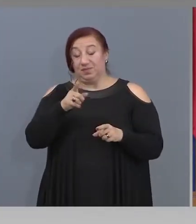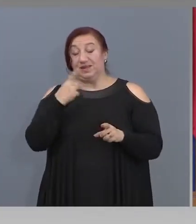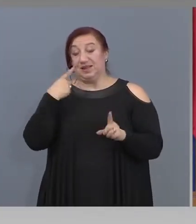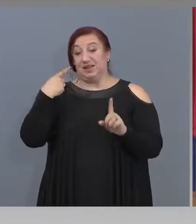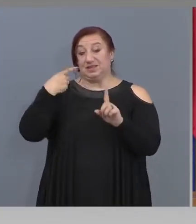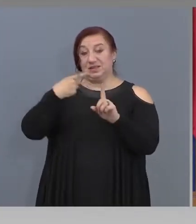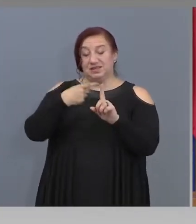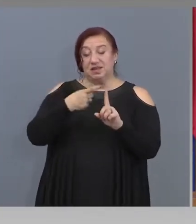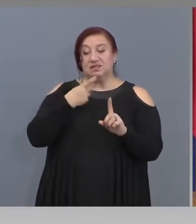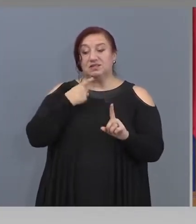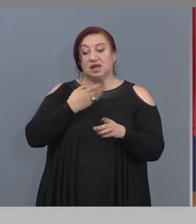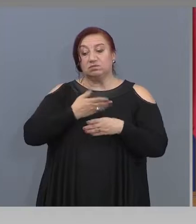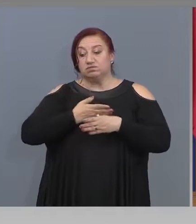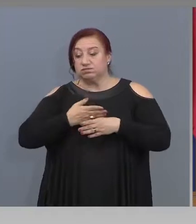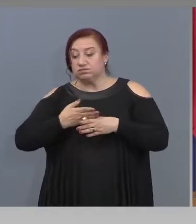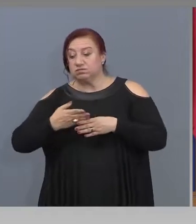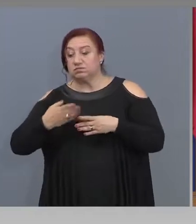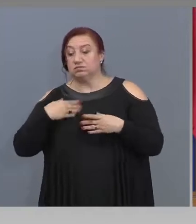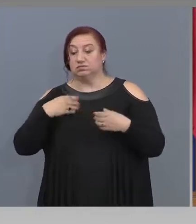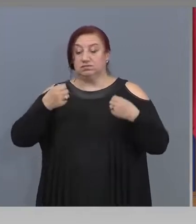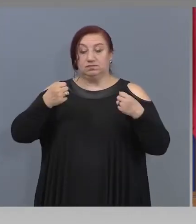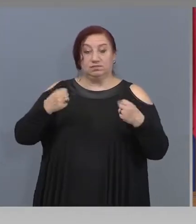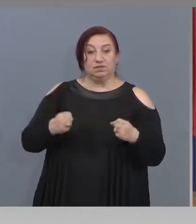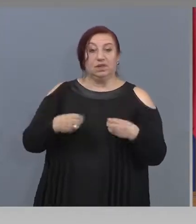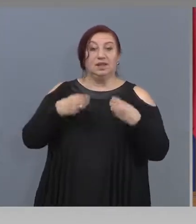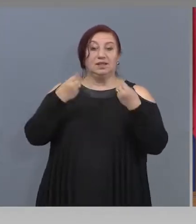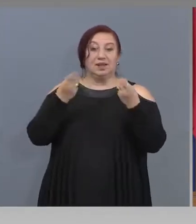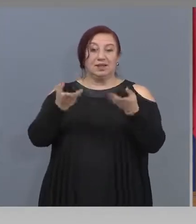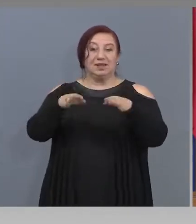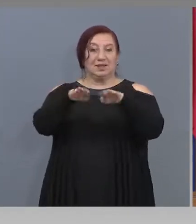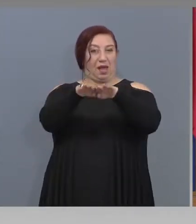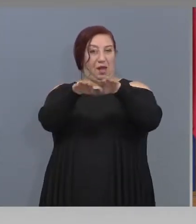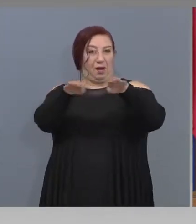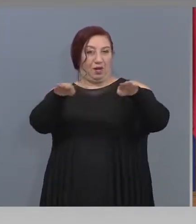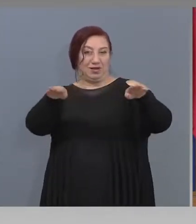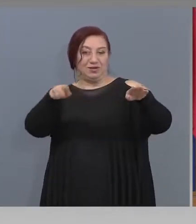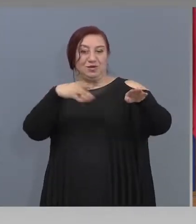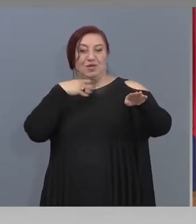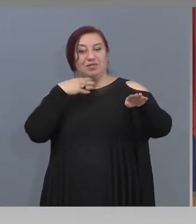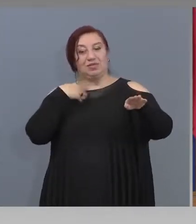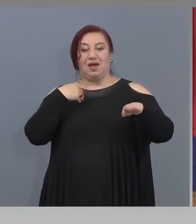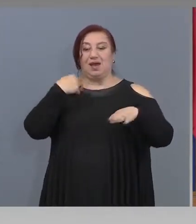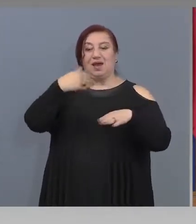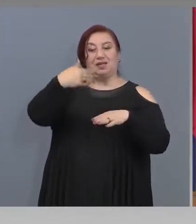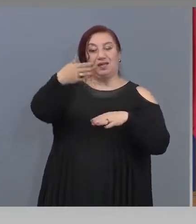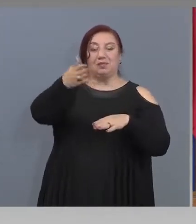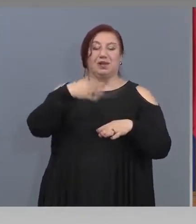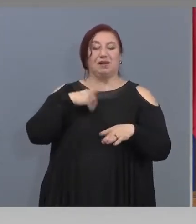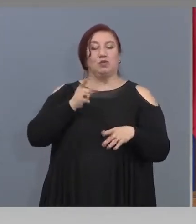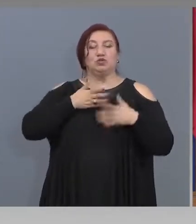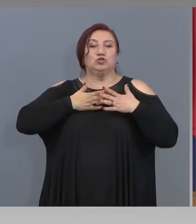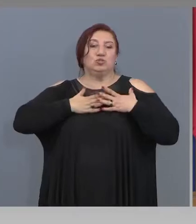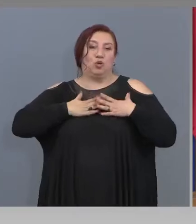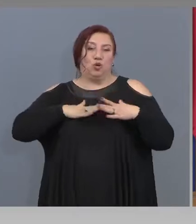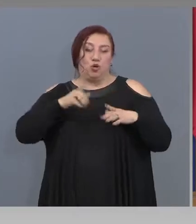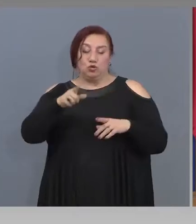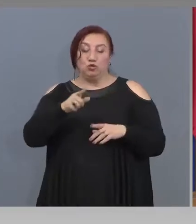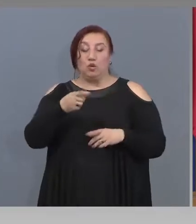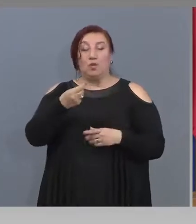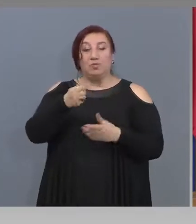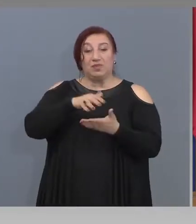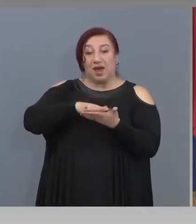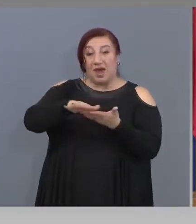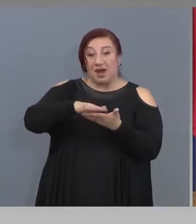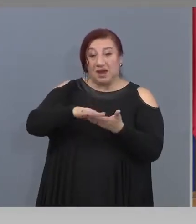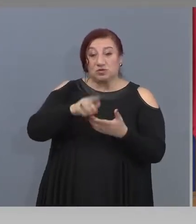-устойчивата заедост и надаване на хоризонт на хората да имат спокойствие, тези разходи са вече до 35%